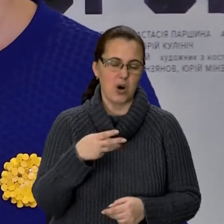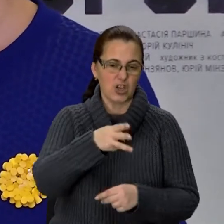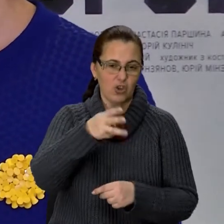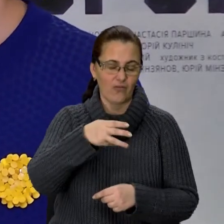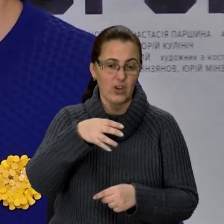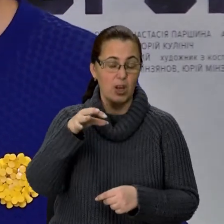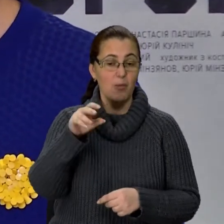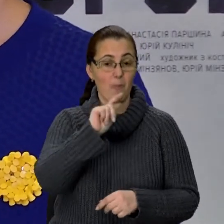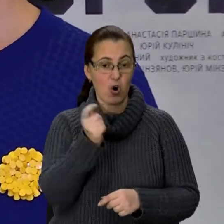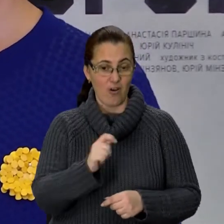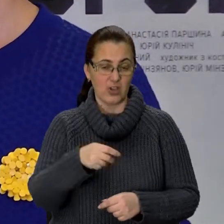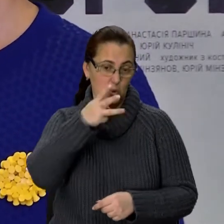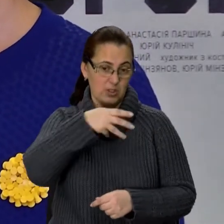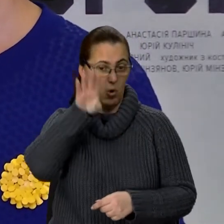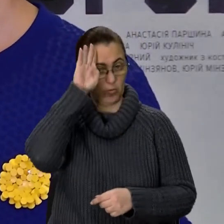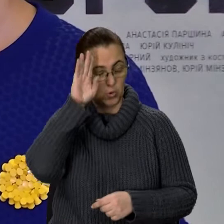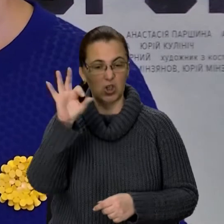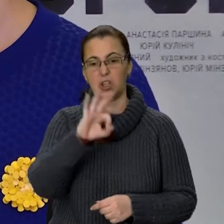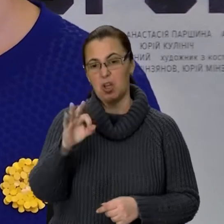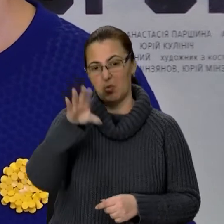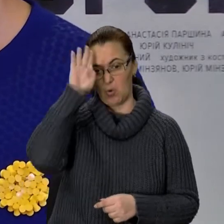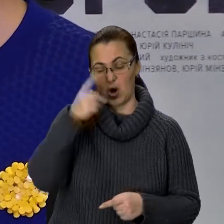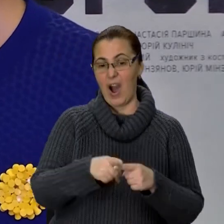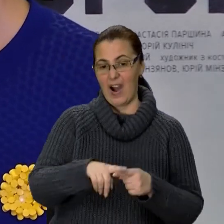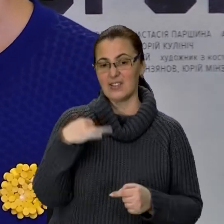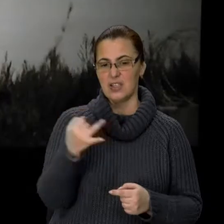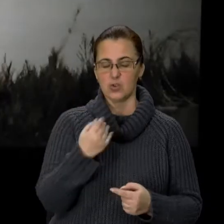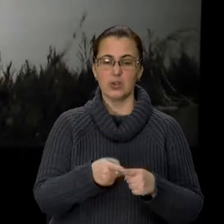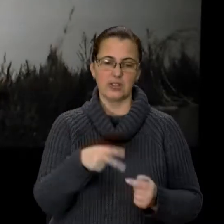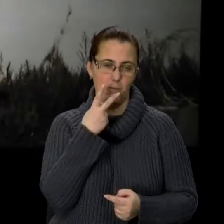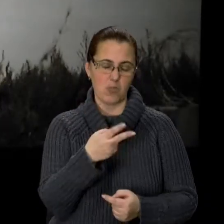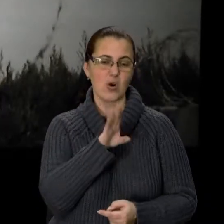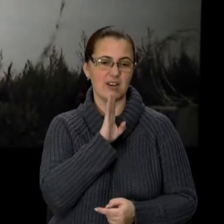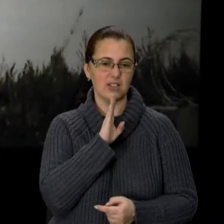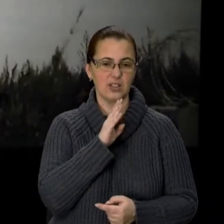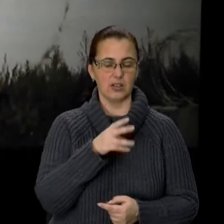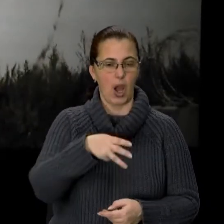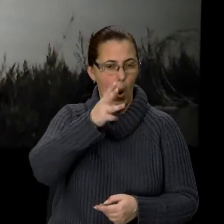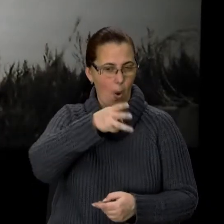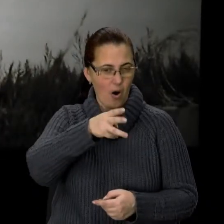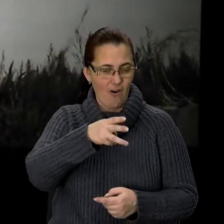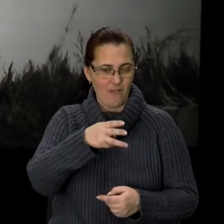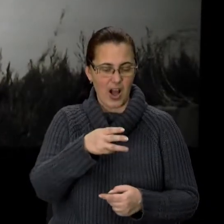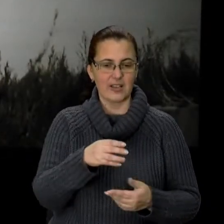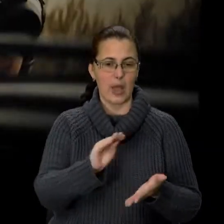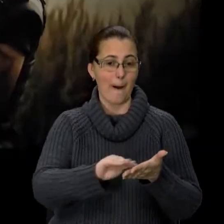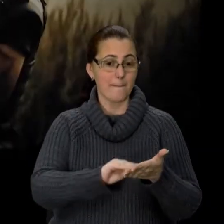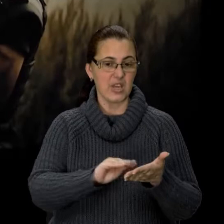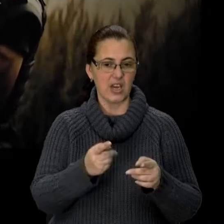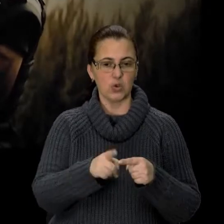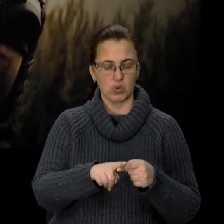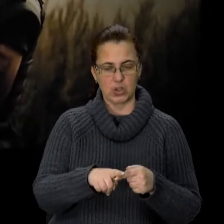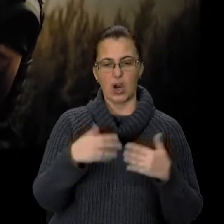чоловікам і про чоловіків, а ця все-таки історія – це погляд жінки». Екранізували сценарій одноіменної п'єси, яку вже